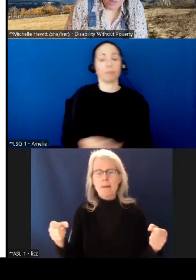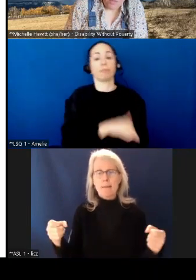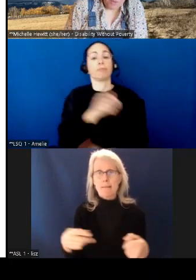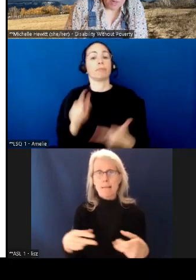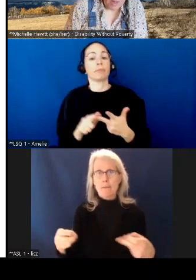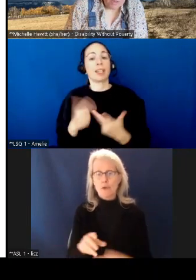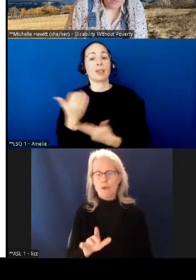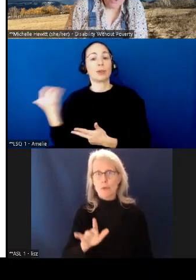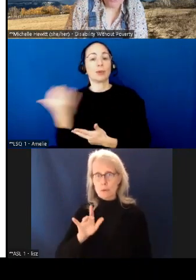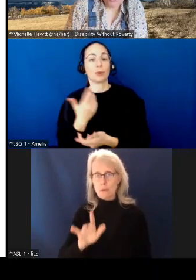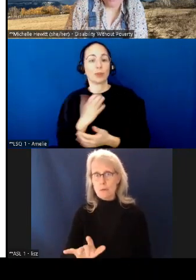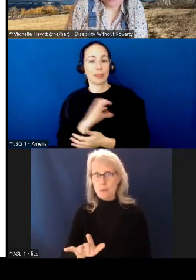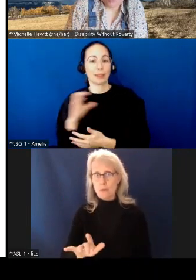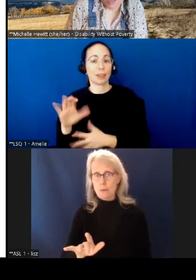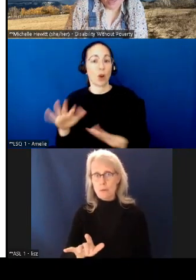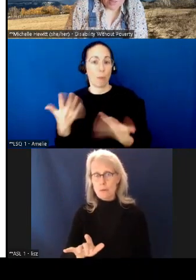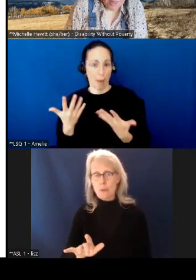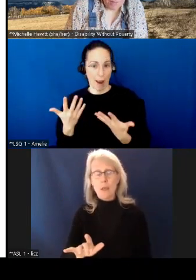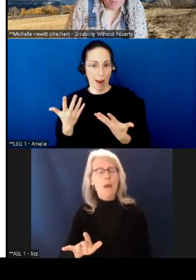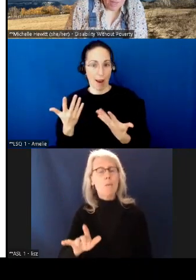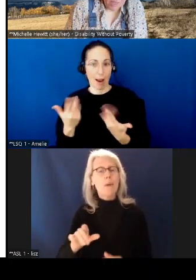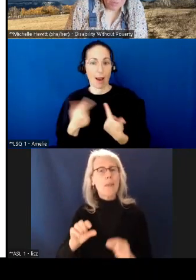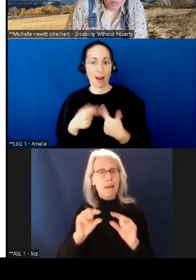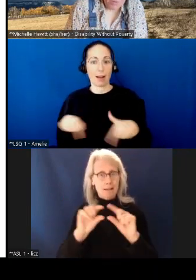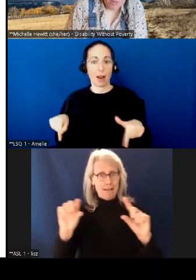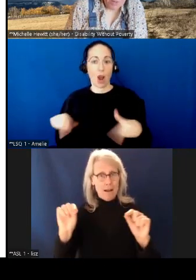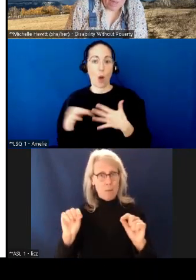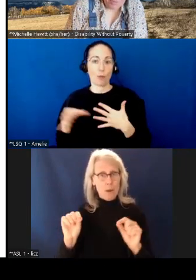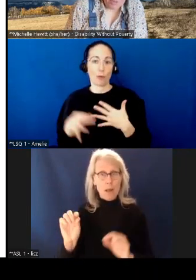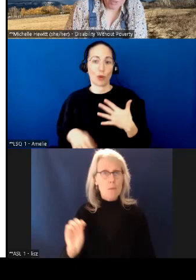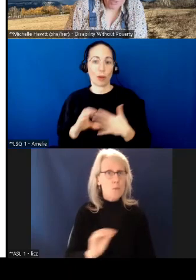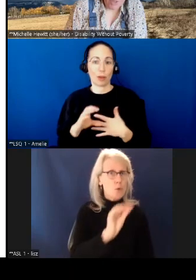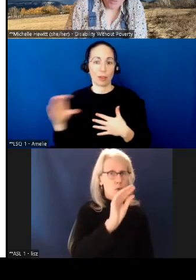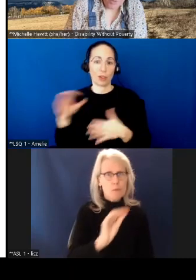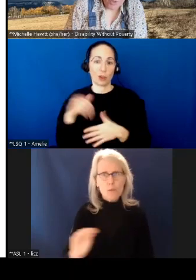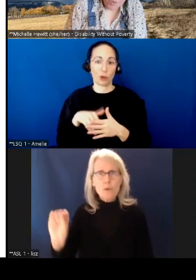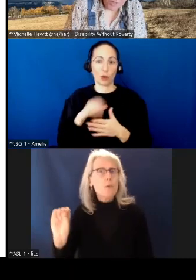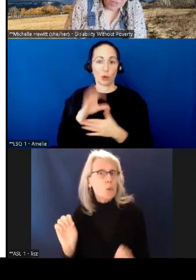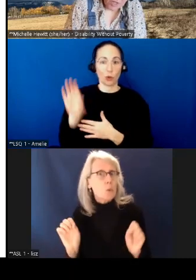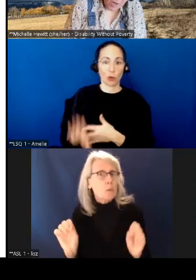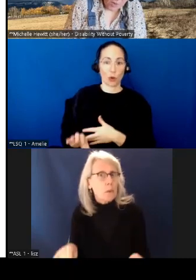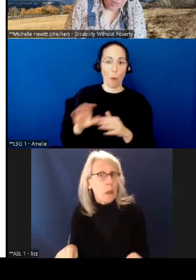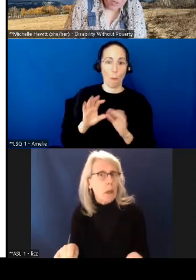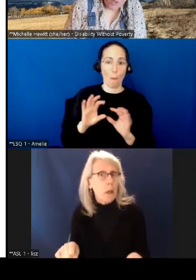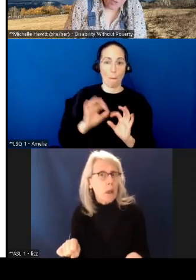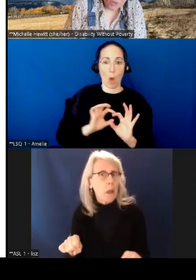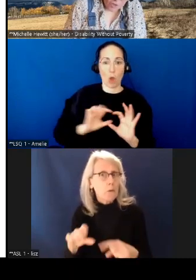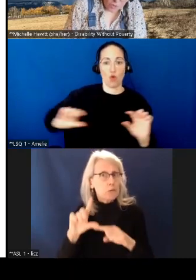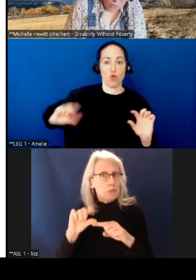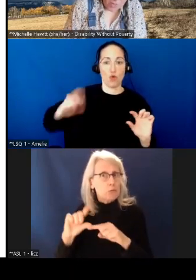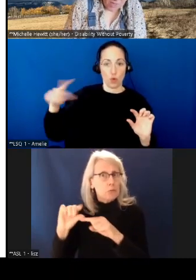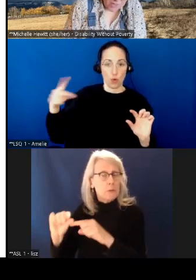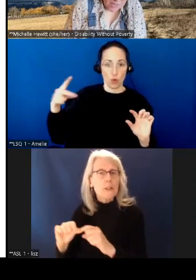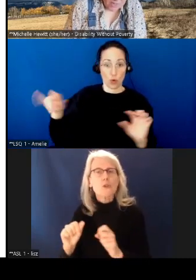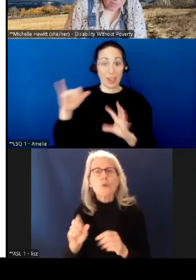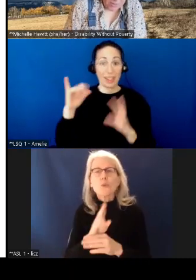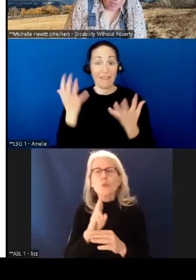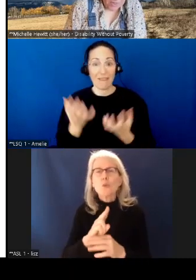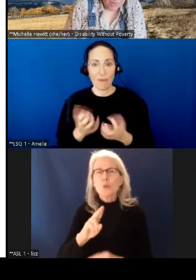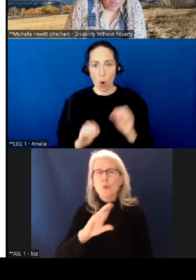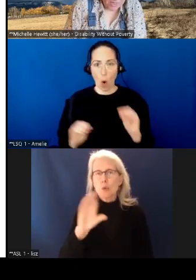sous-titrage, sélectionnez les options « Sous-titrage » dans votre menu Zoom. Si vous souhaitez ajuster